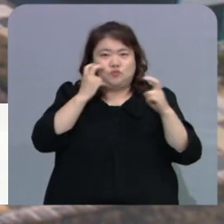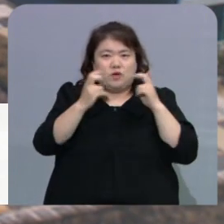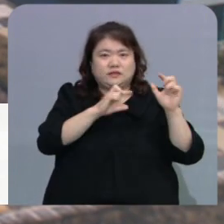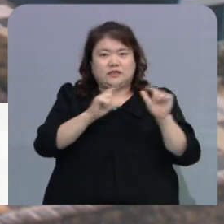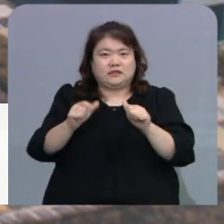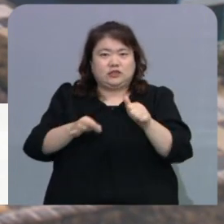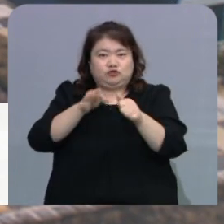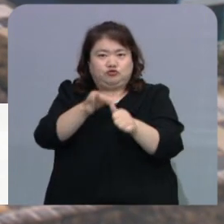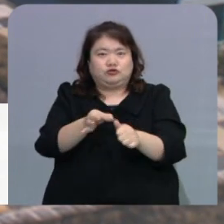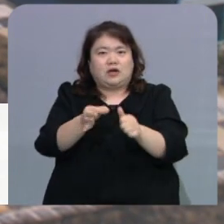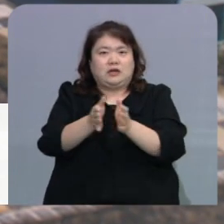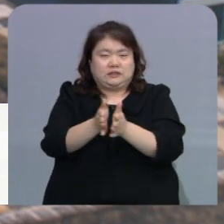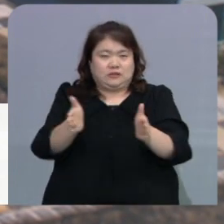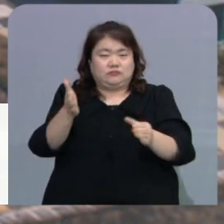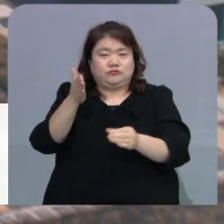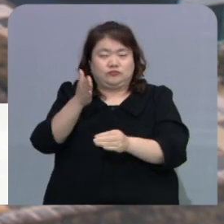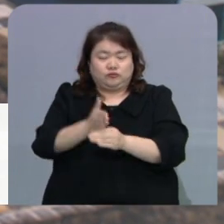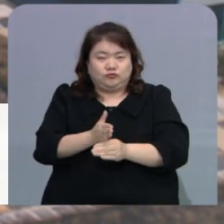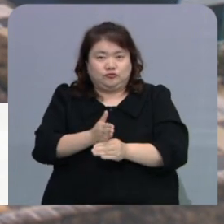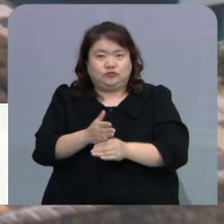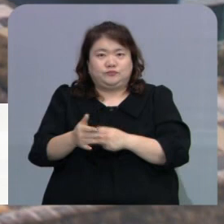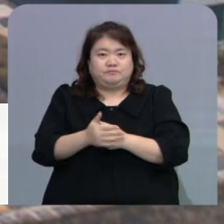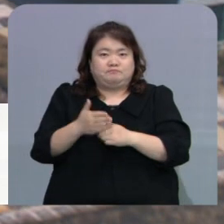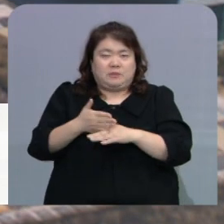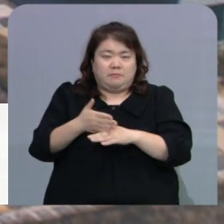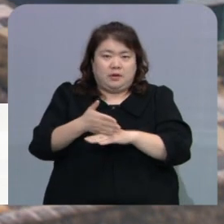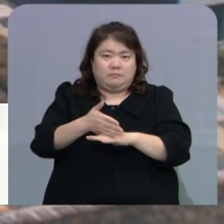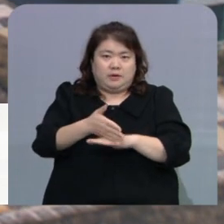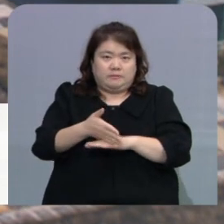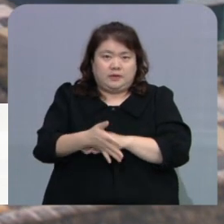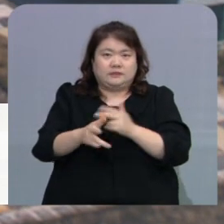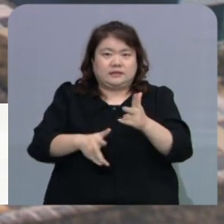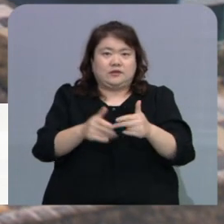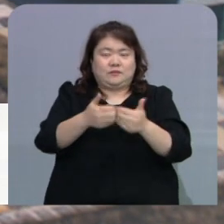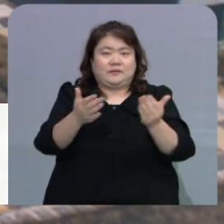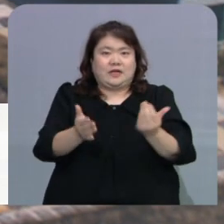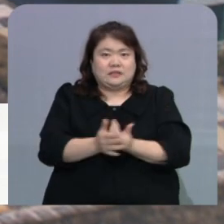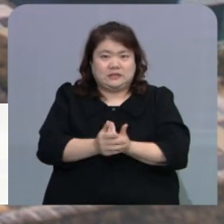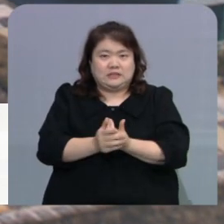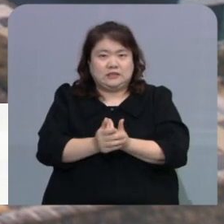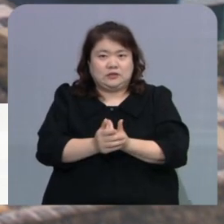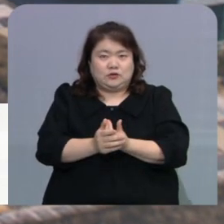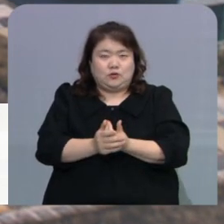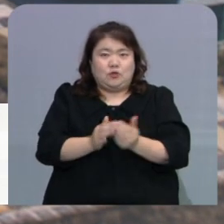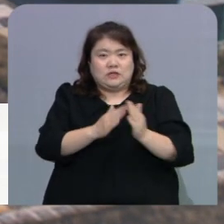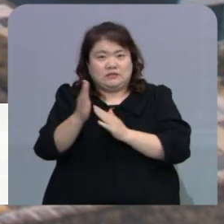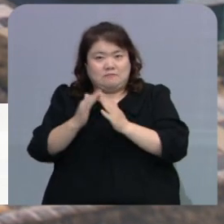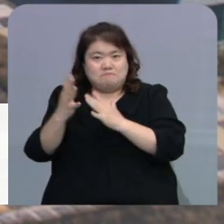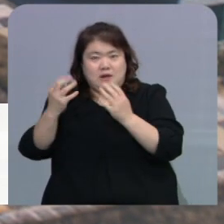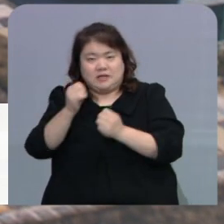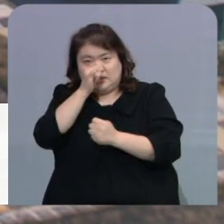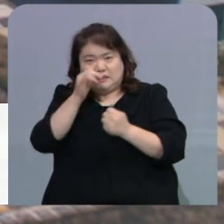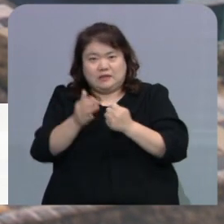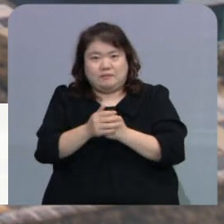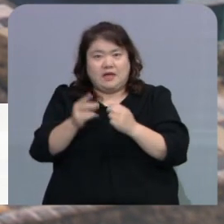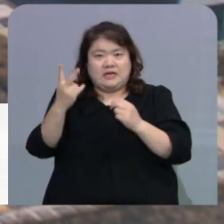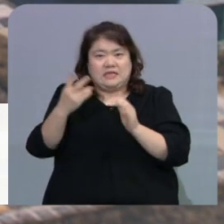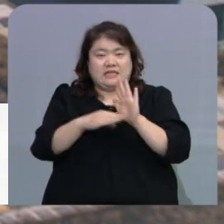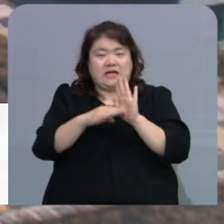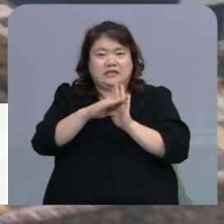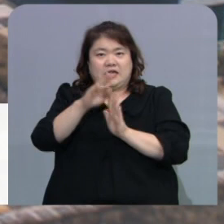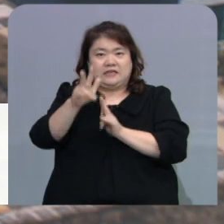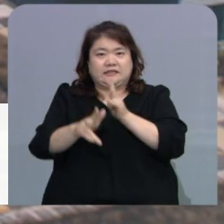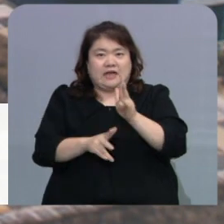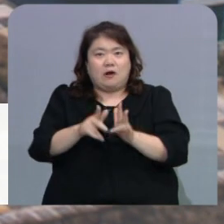잇따라 투자에 나서고 있습니다. 지지부진했던 산단 분양률도 오르면서 국가식품클러스터 2단계 사업에